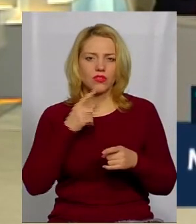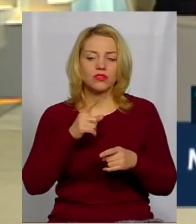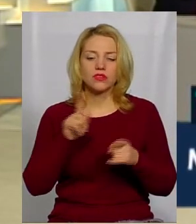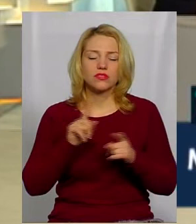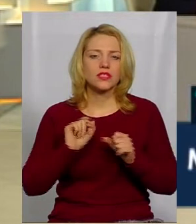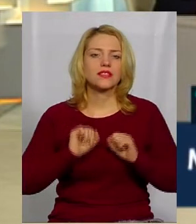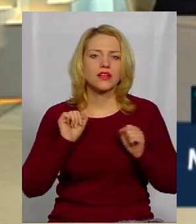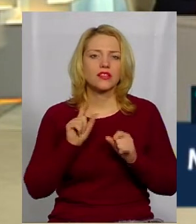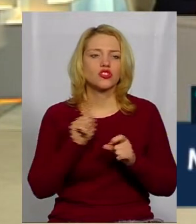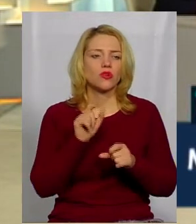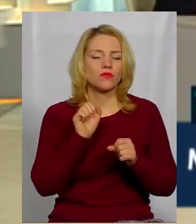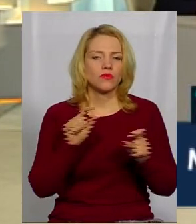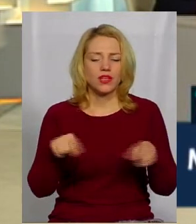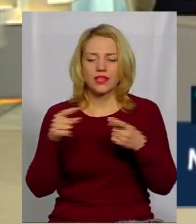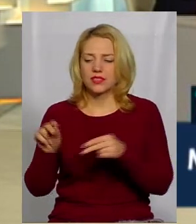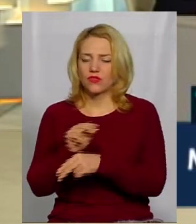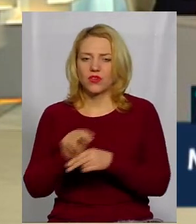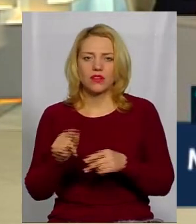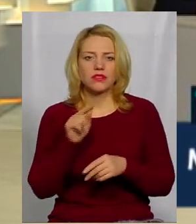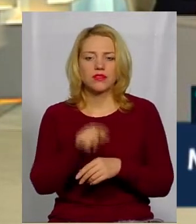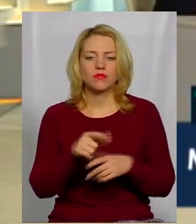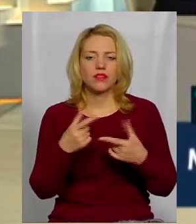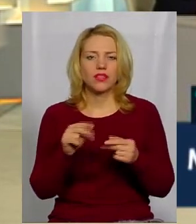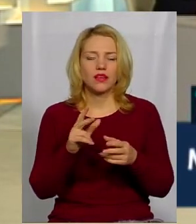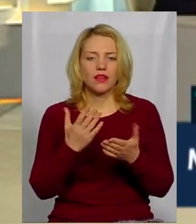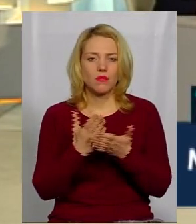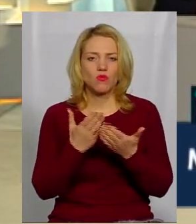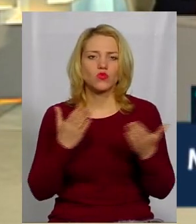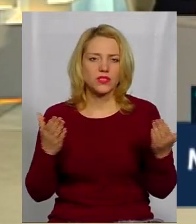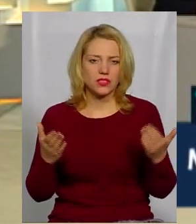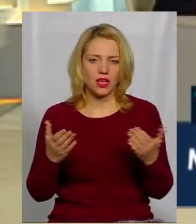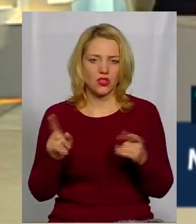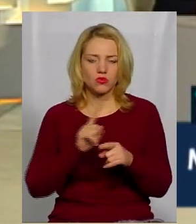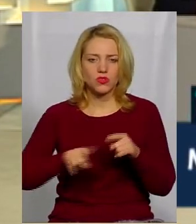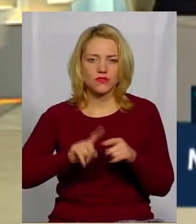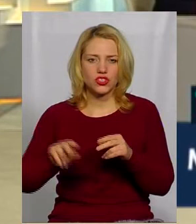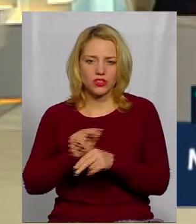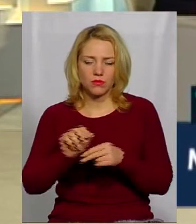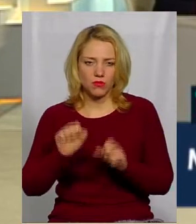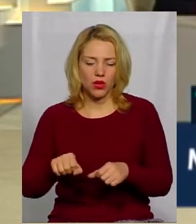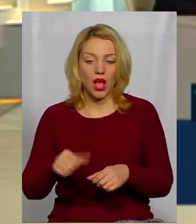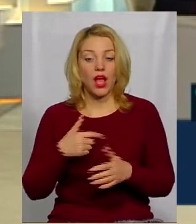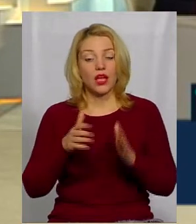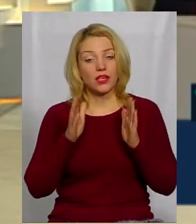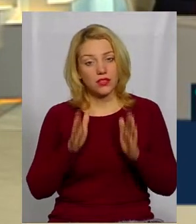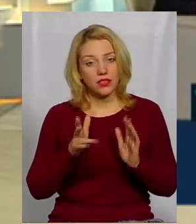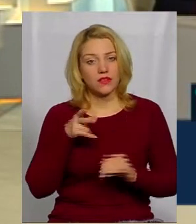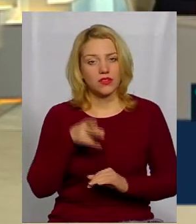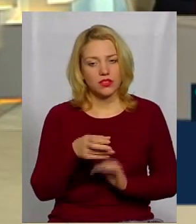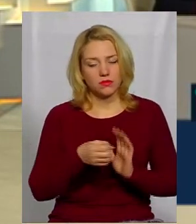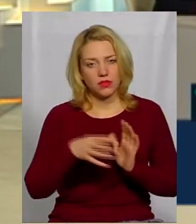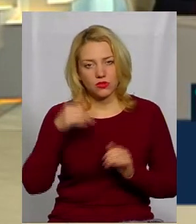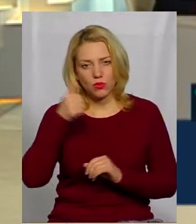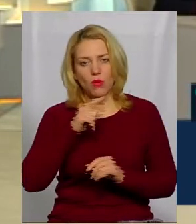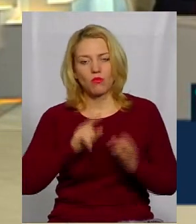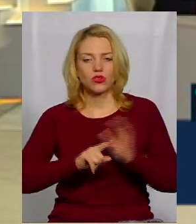швидше можна зробити, ну і там, де розміщалися музеї. І тільки вже з 2015 року ми розпочали протиаварійні,